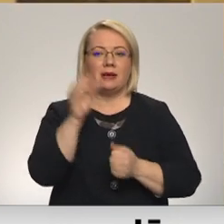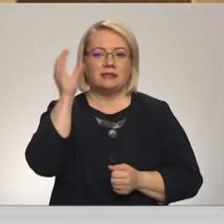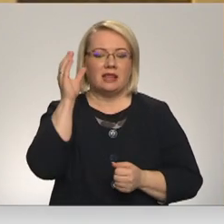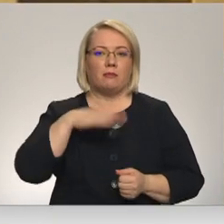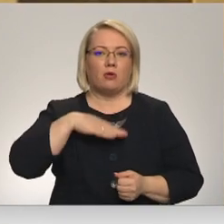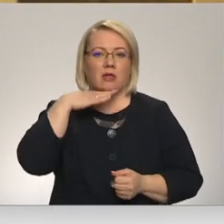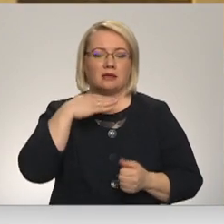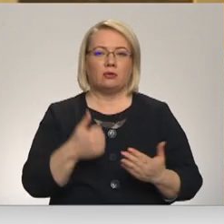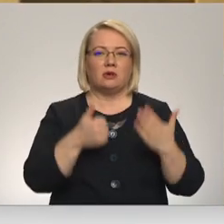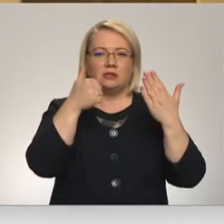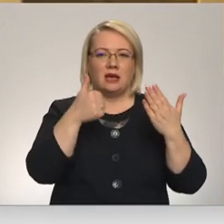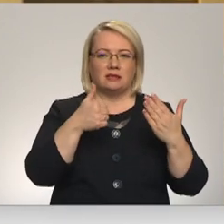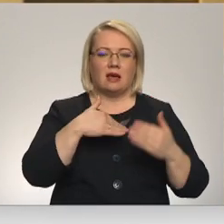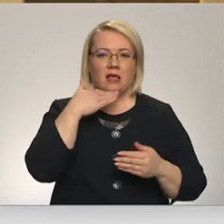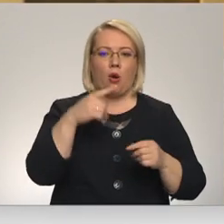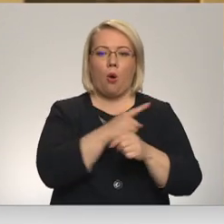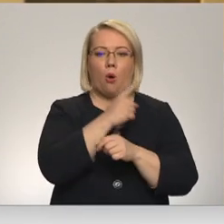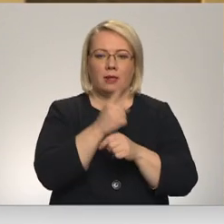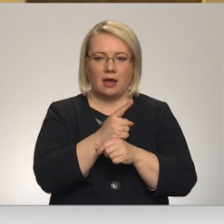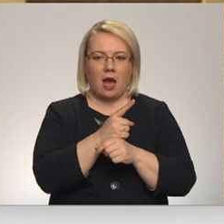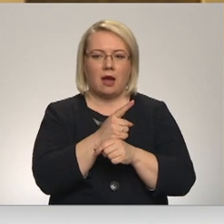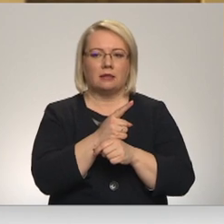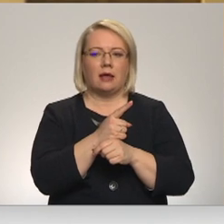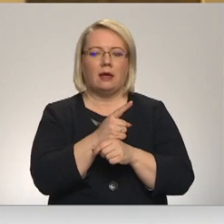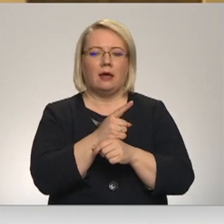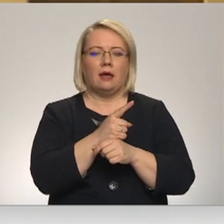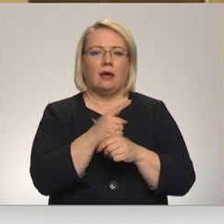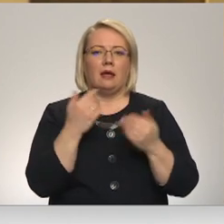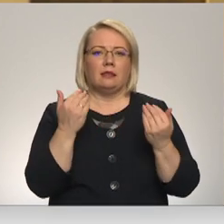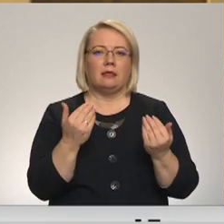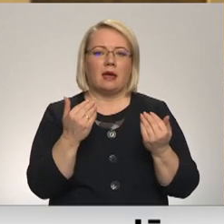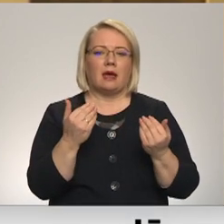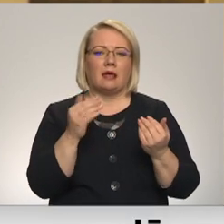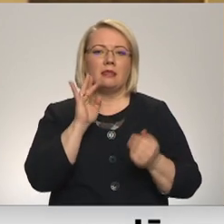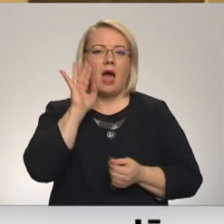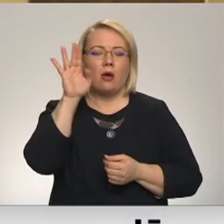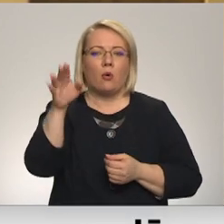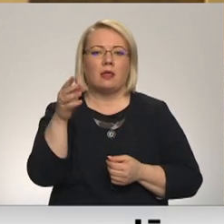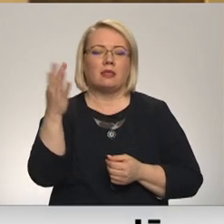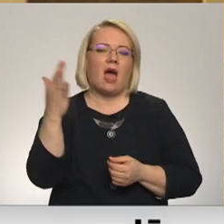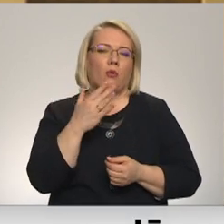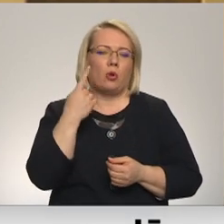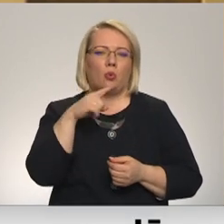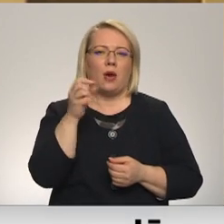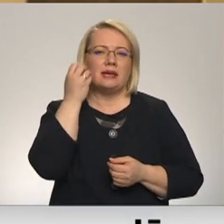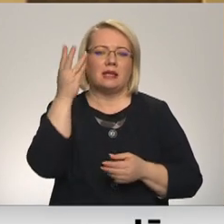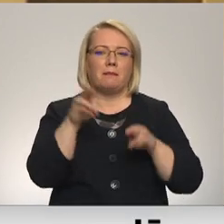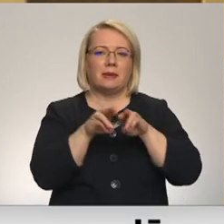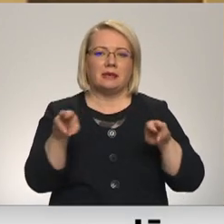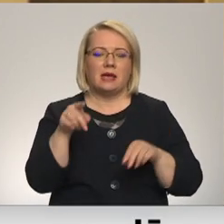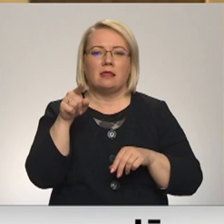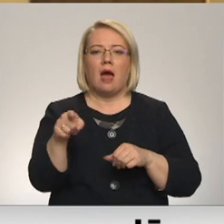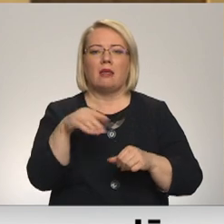klasēs obligāta, kas tagad nākotni izglītības ministrijas, kad jābūt tādai